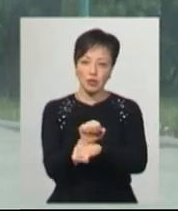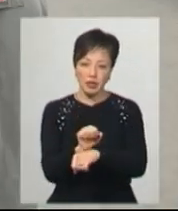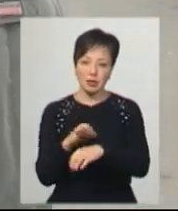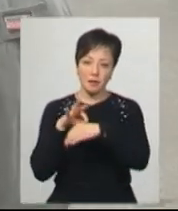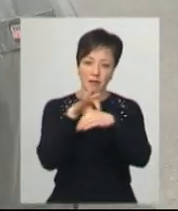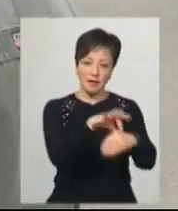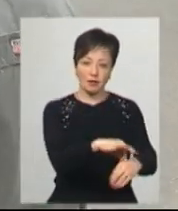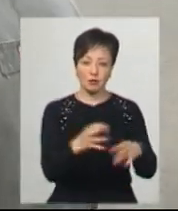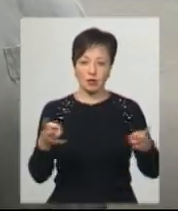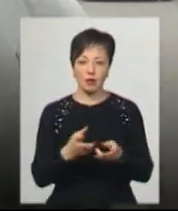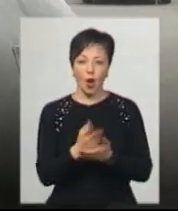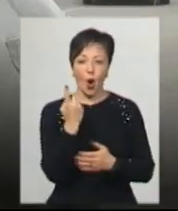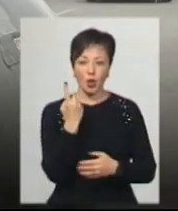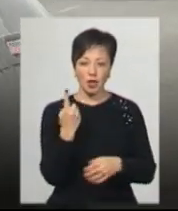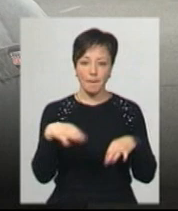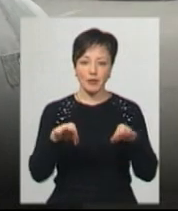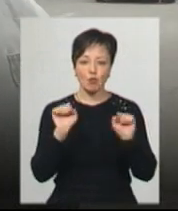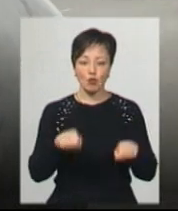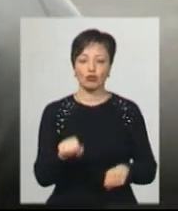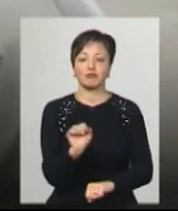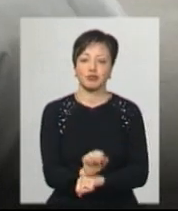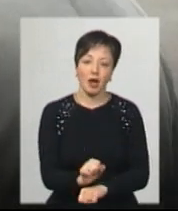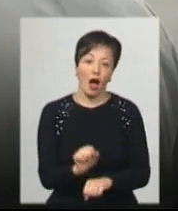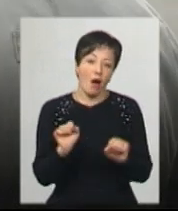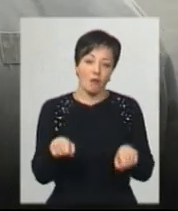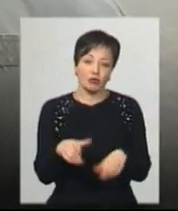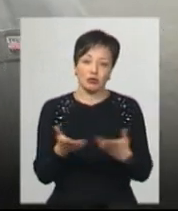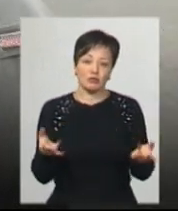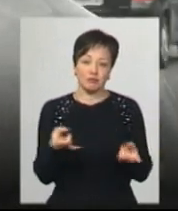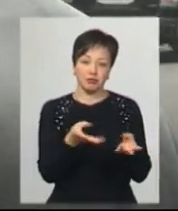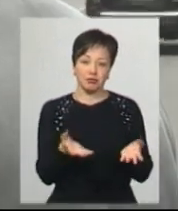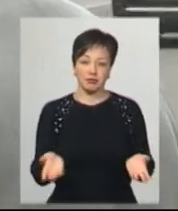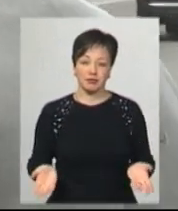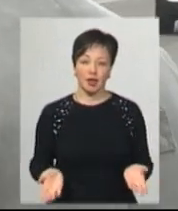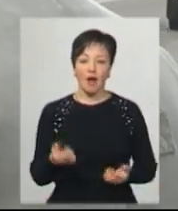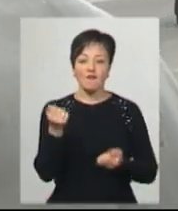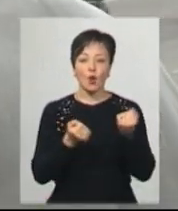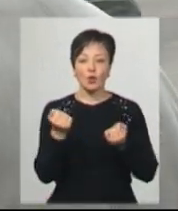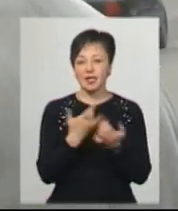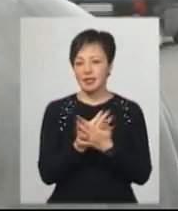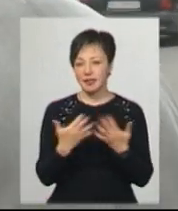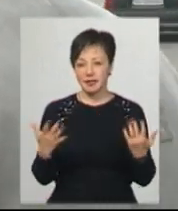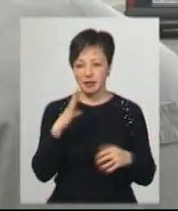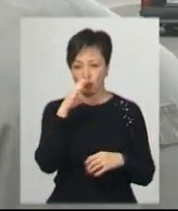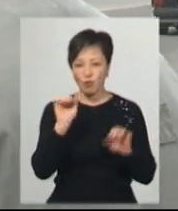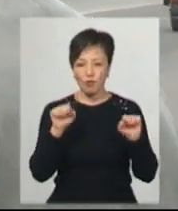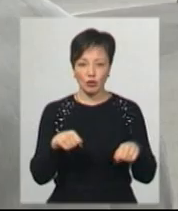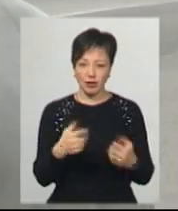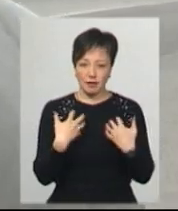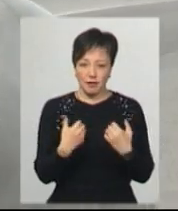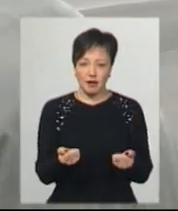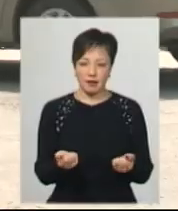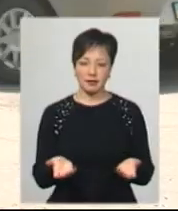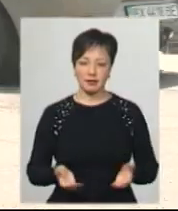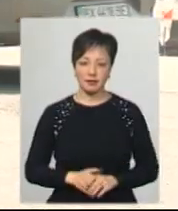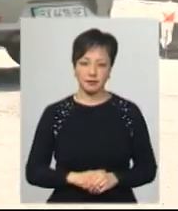напрямку. Одна машина з 50 може стане, а може і з сотні. Водії є різні на маршрутках, теж можуть не брати. Це